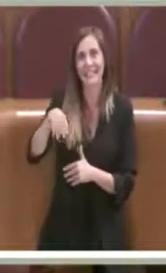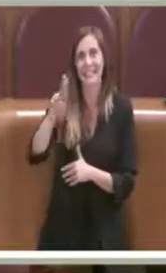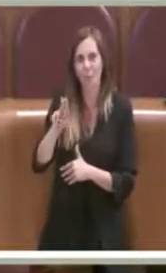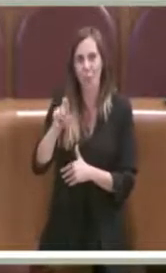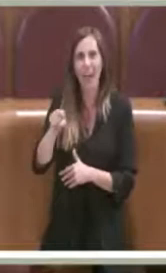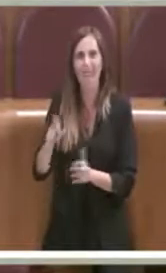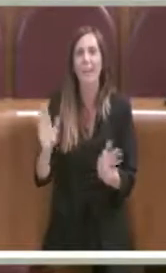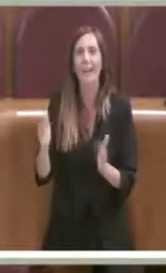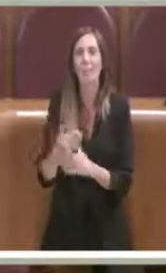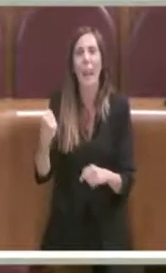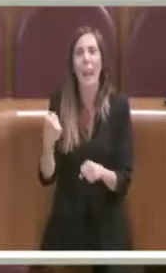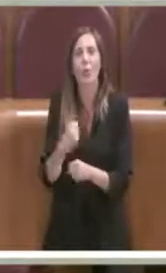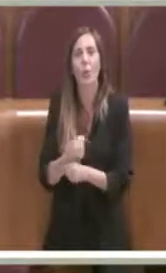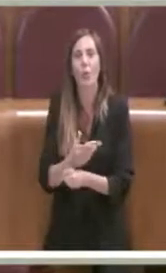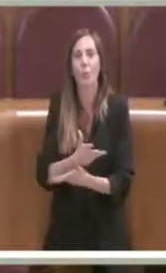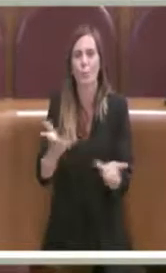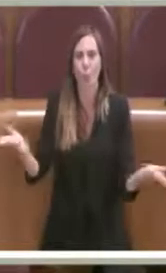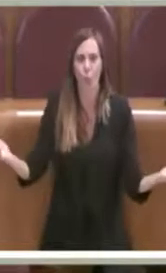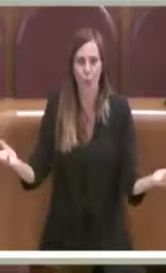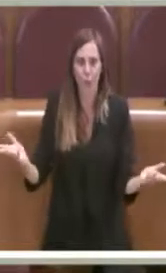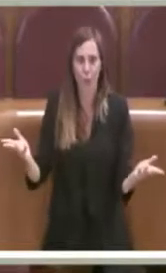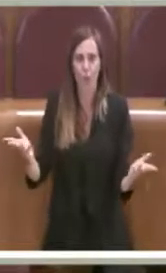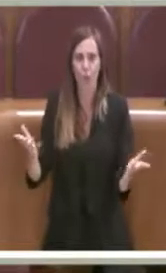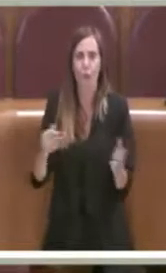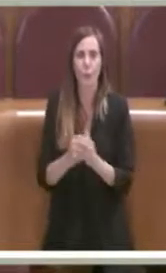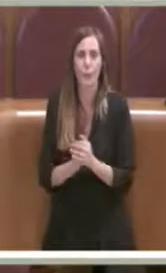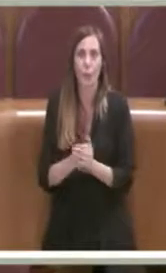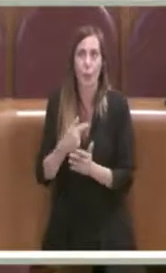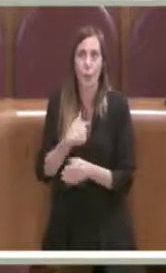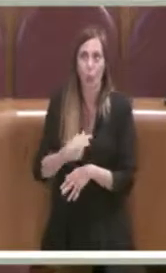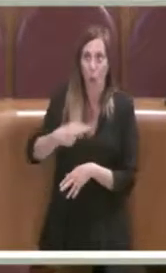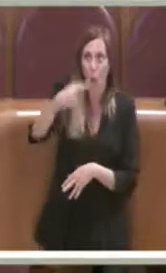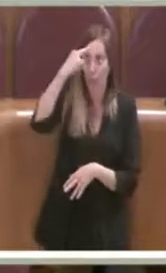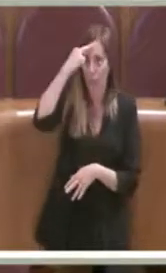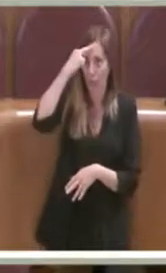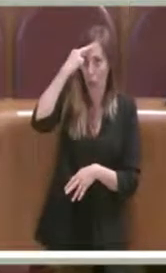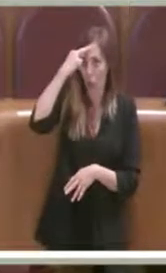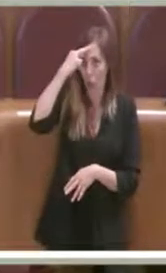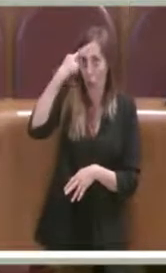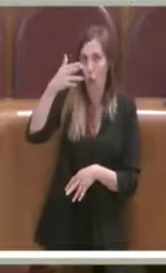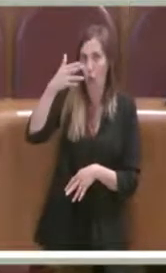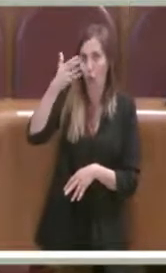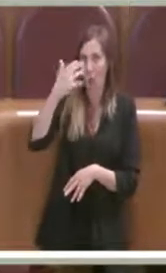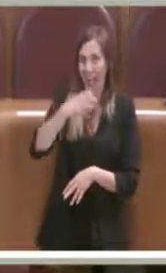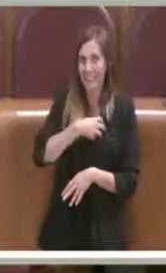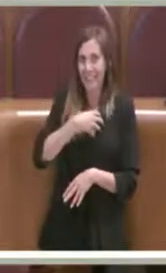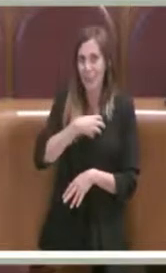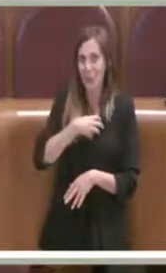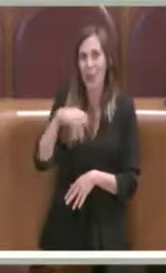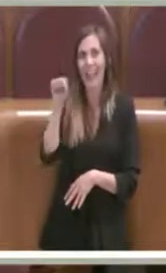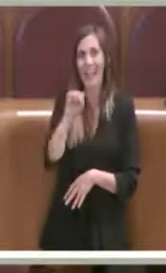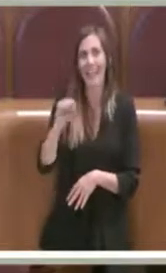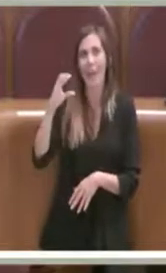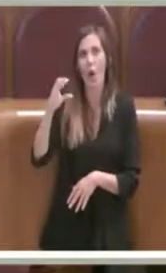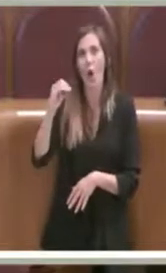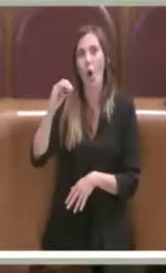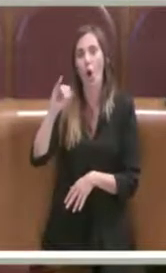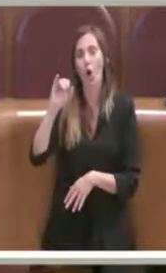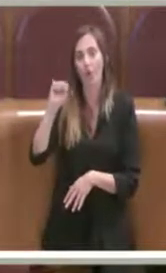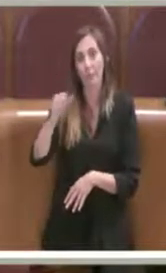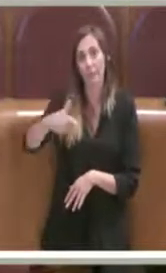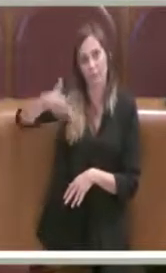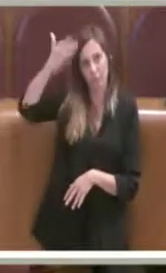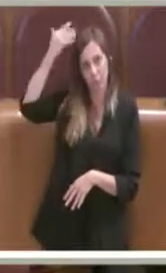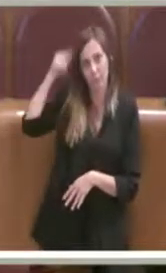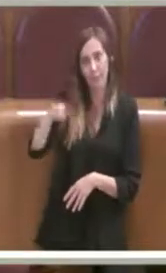Lavori Pubblici. Io mi ricordo che con l'assessore Andrea Coia, Presidente